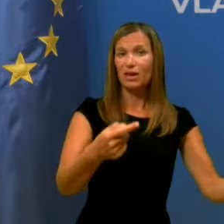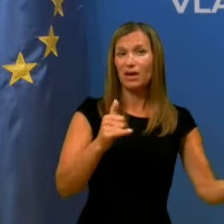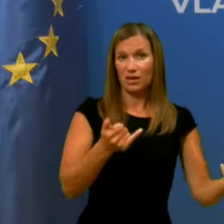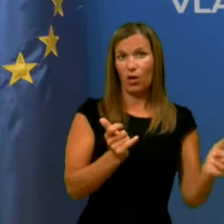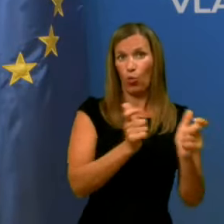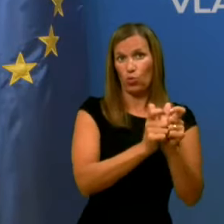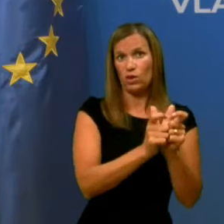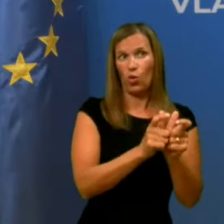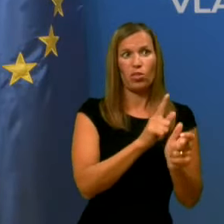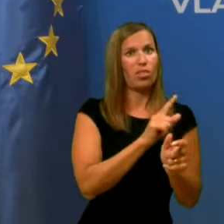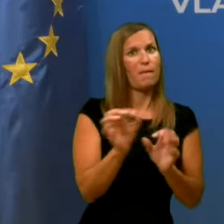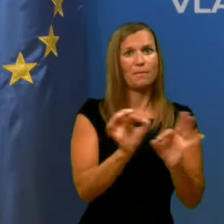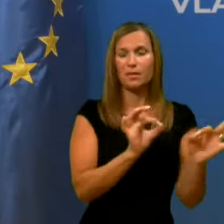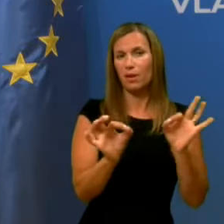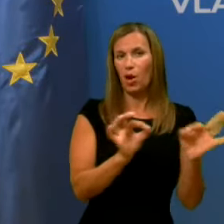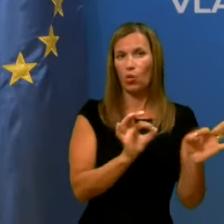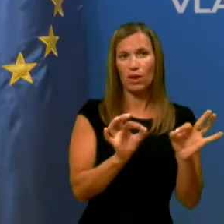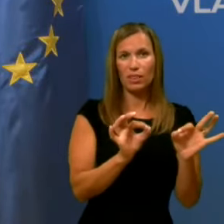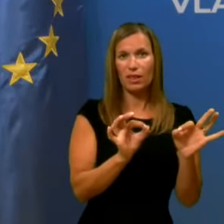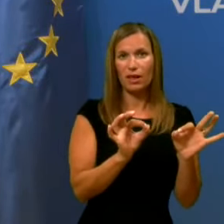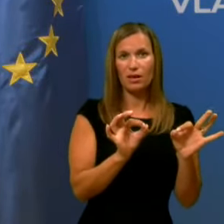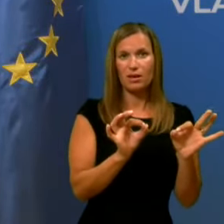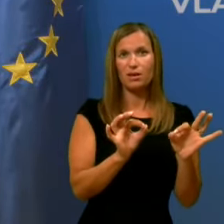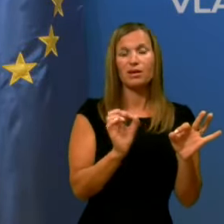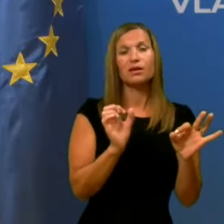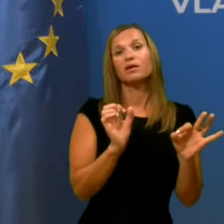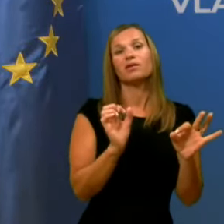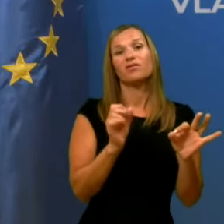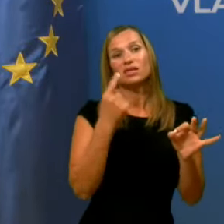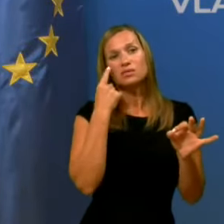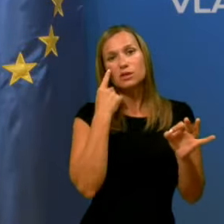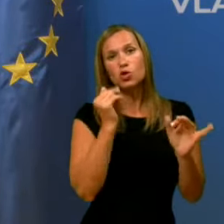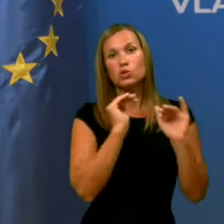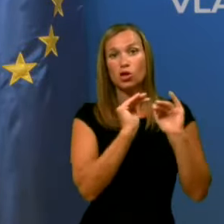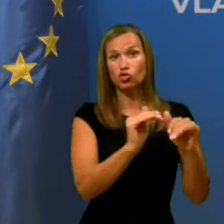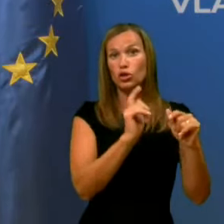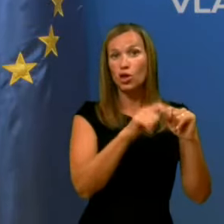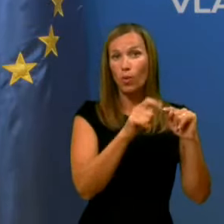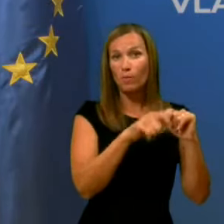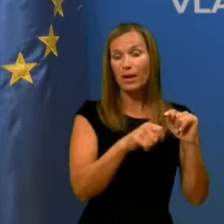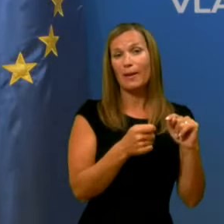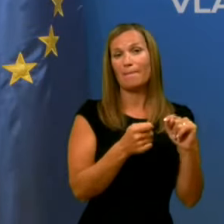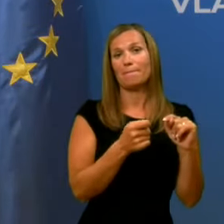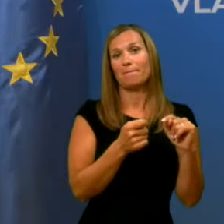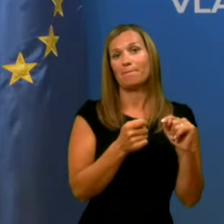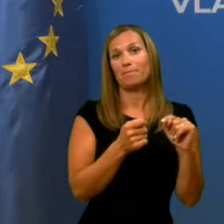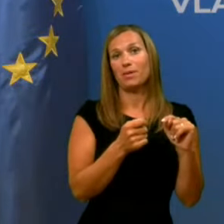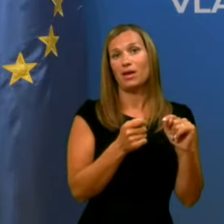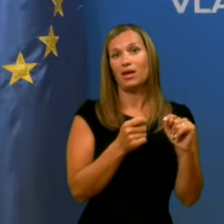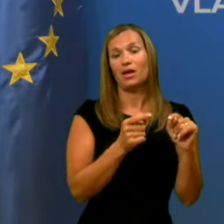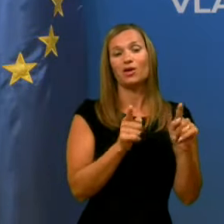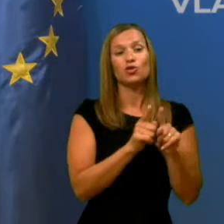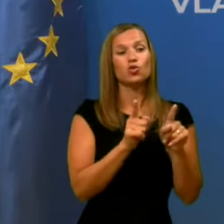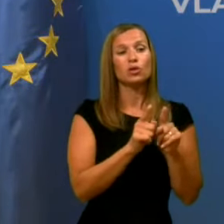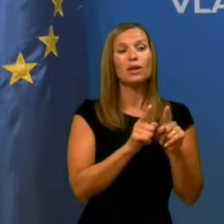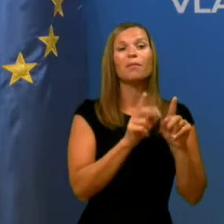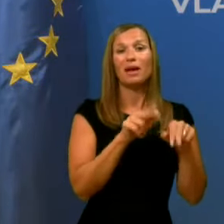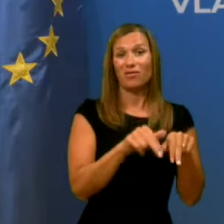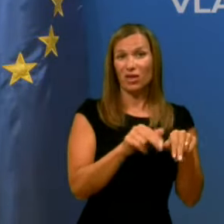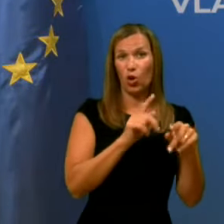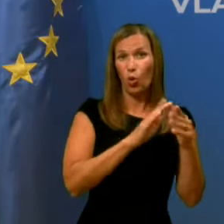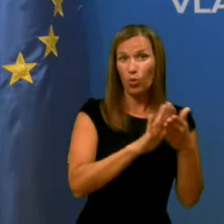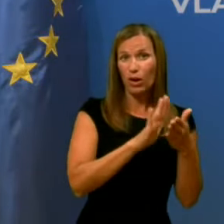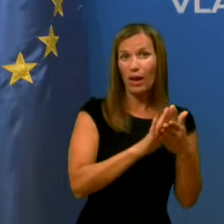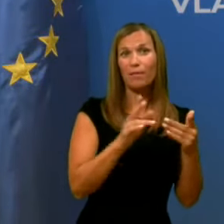rekel, jev, nepripravljene, tako v smislu zaščitne opreme, njene pravilne uporabe in na drugi strani